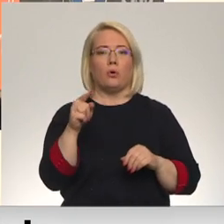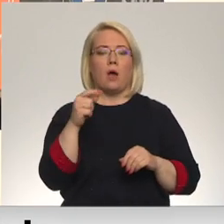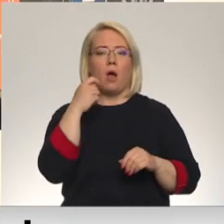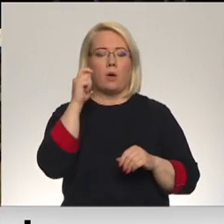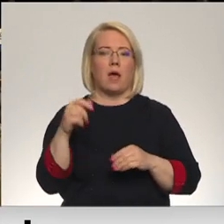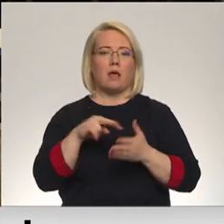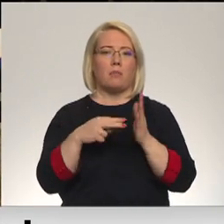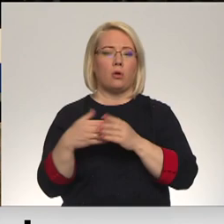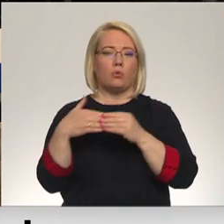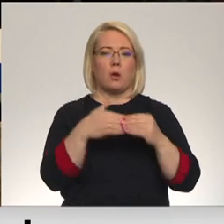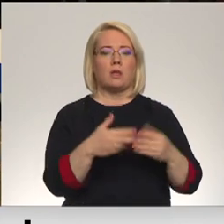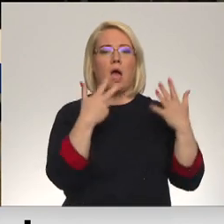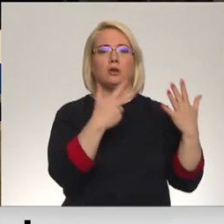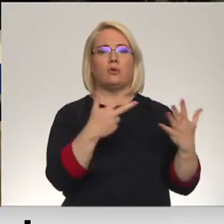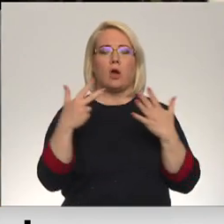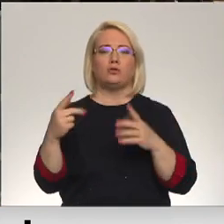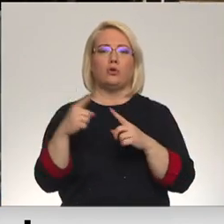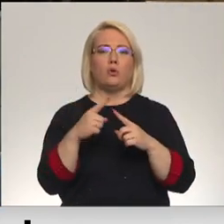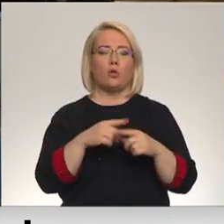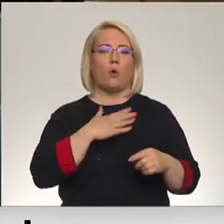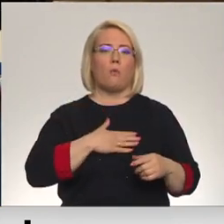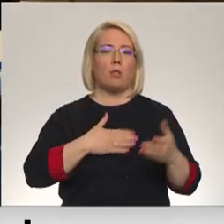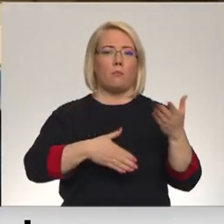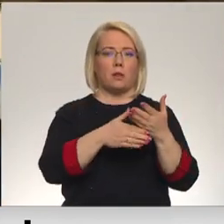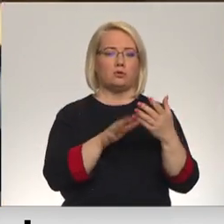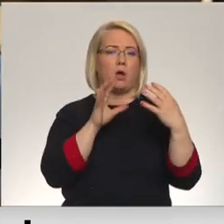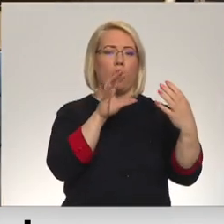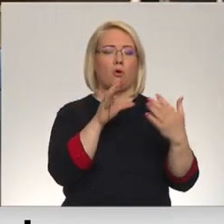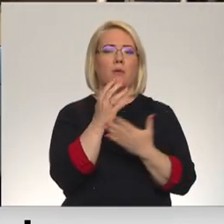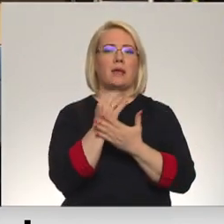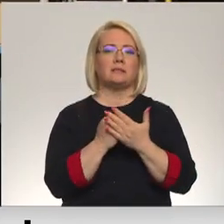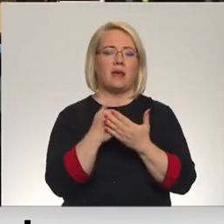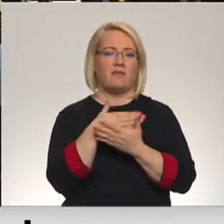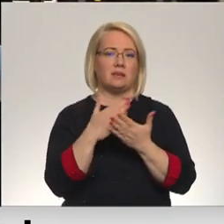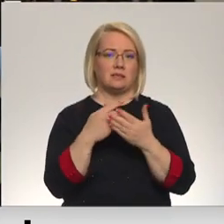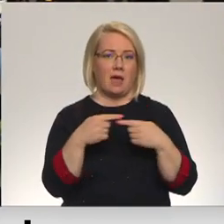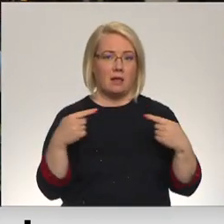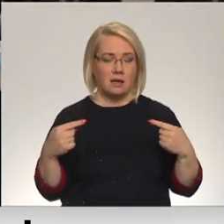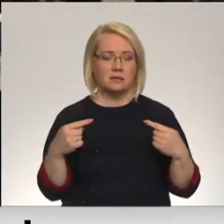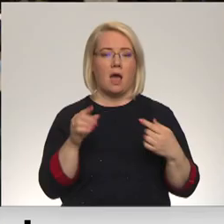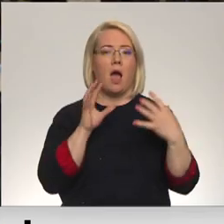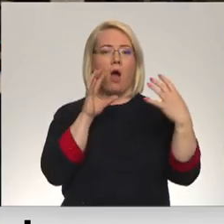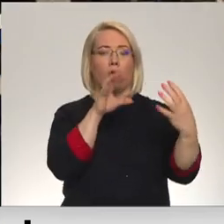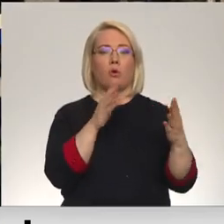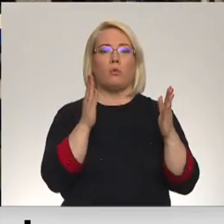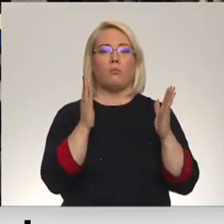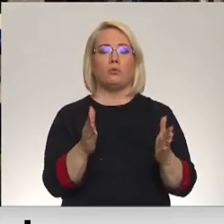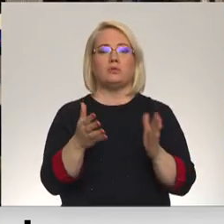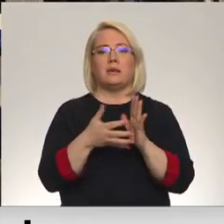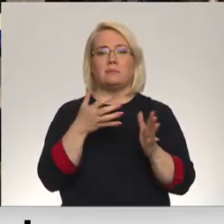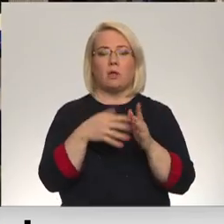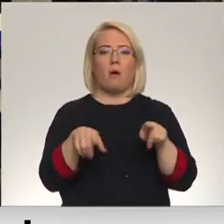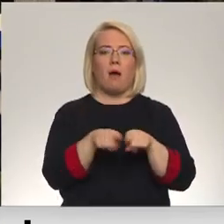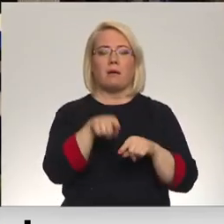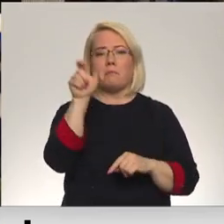88 tonas humanopalīdzību un autobusu rezervas daļas. Parecams, ka autobus arī Ukrainā tiks izmantoti pasažieru